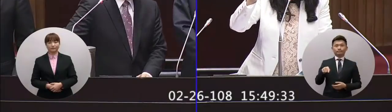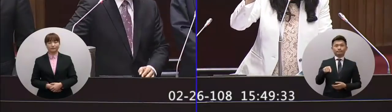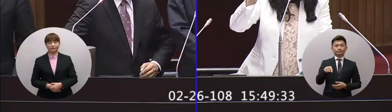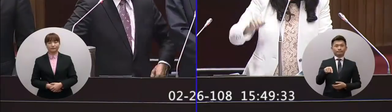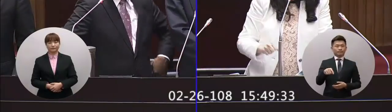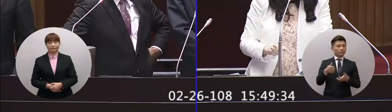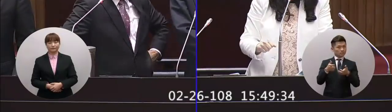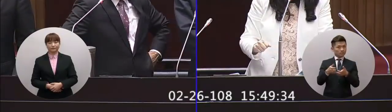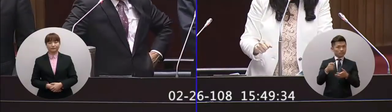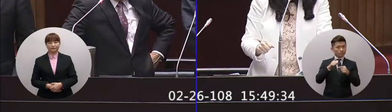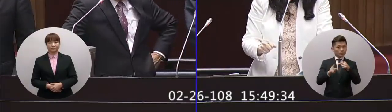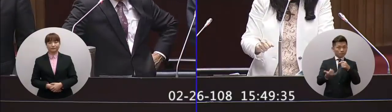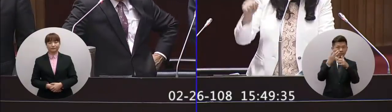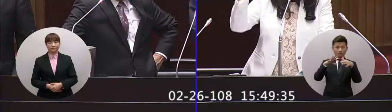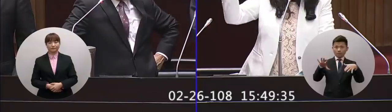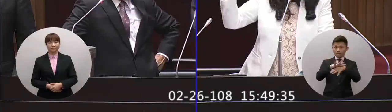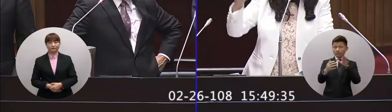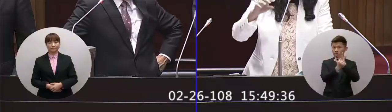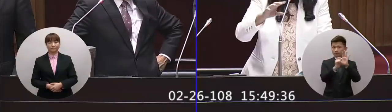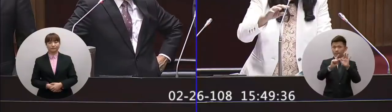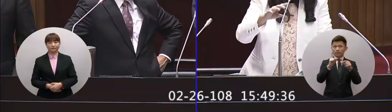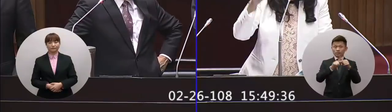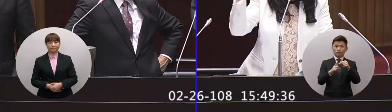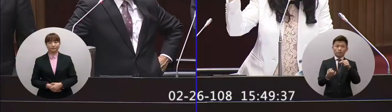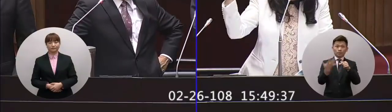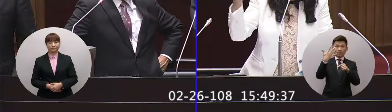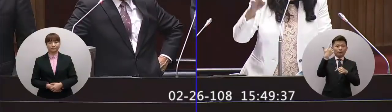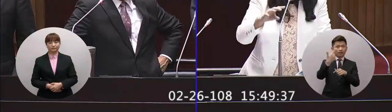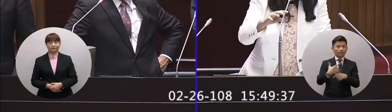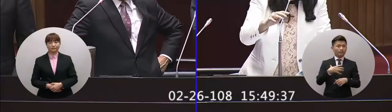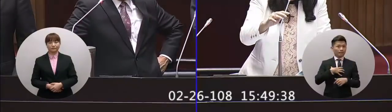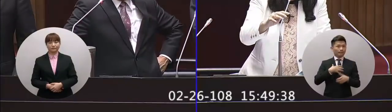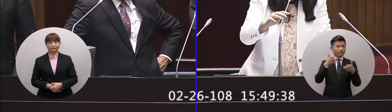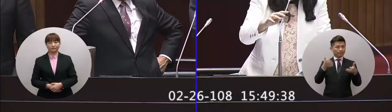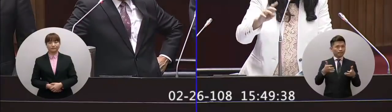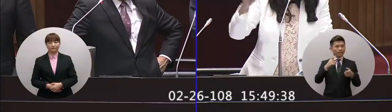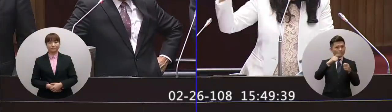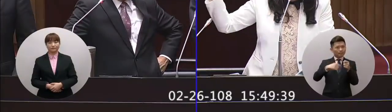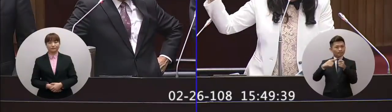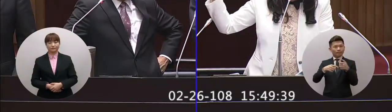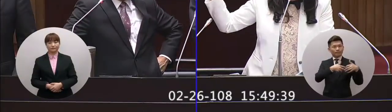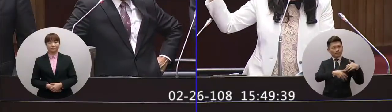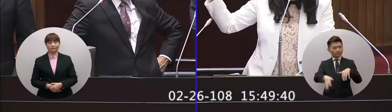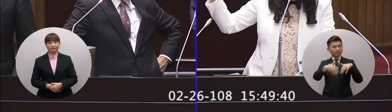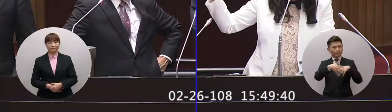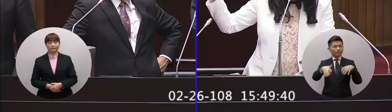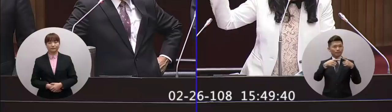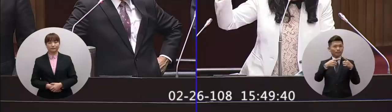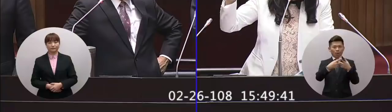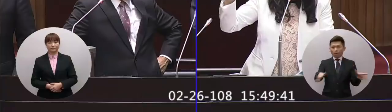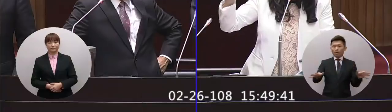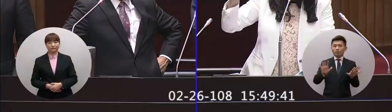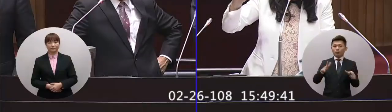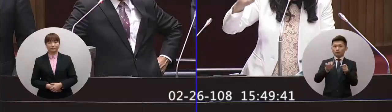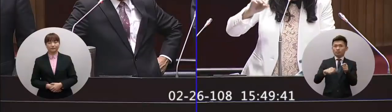都是很重要的中華文化的象徵叫做中華曼哈頓每一年的遊行也都很多人參加但是你看到這個遊行今年